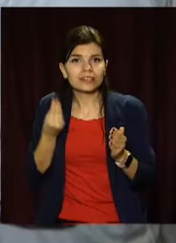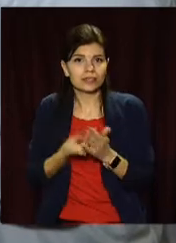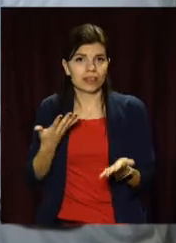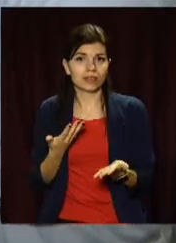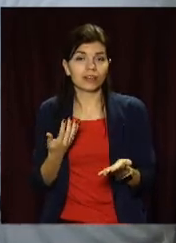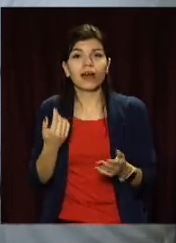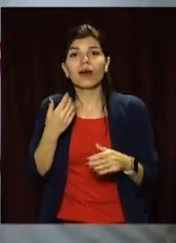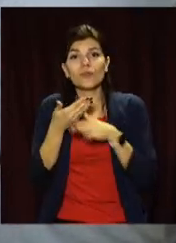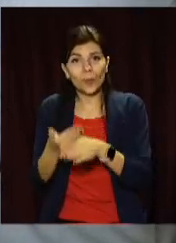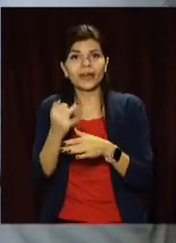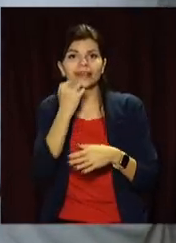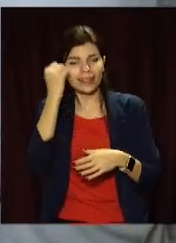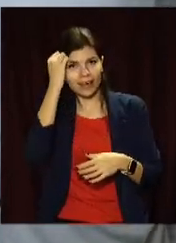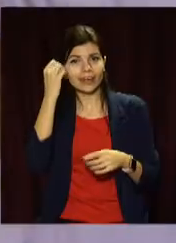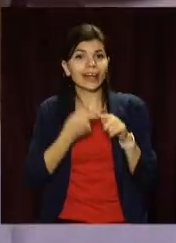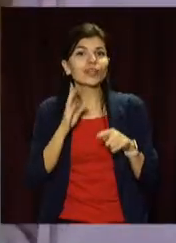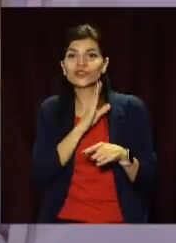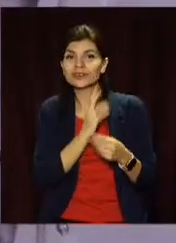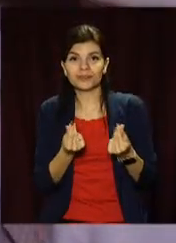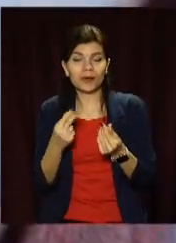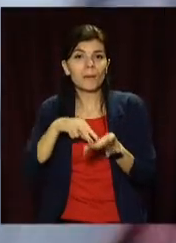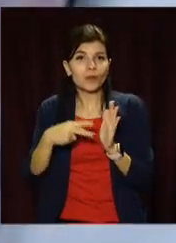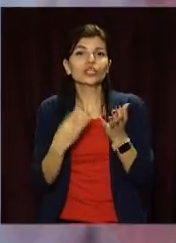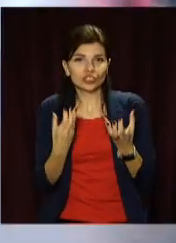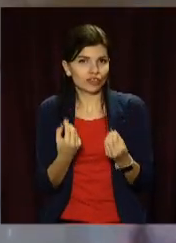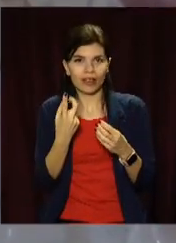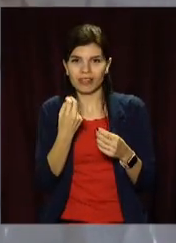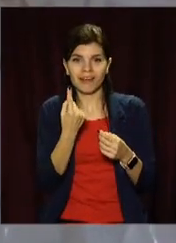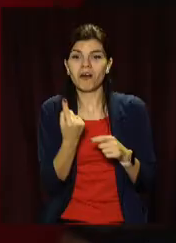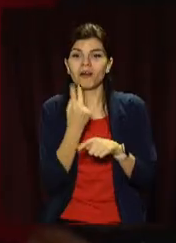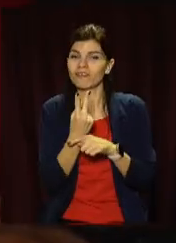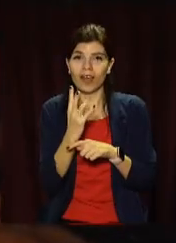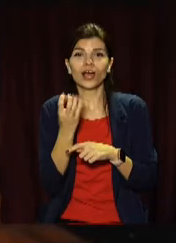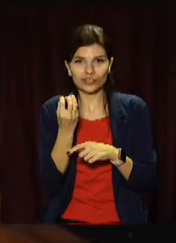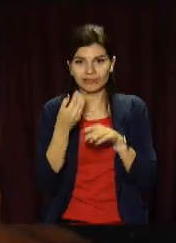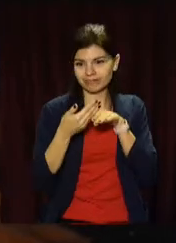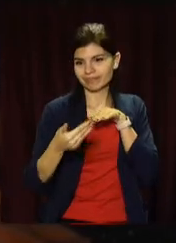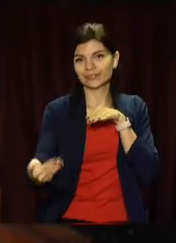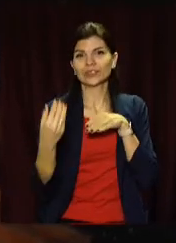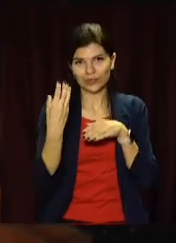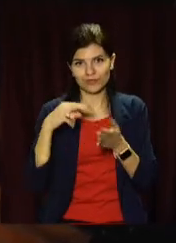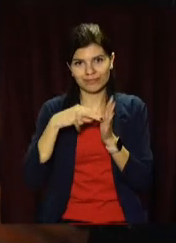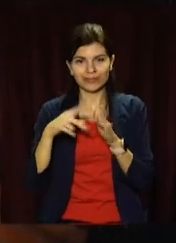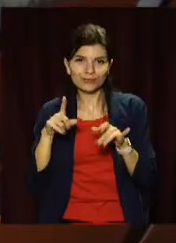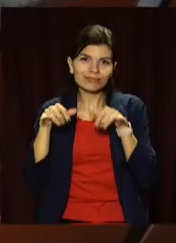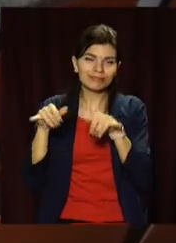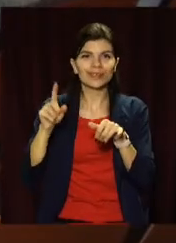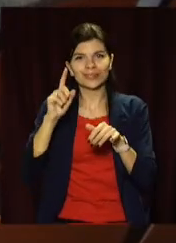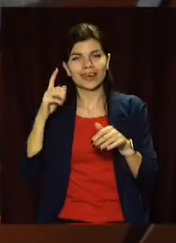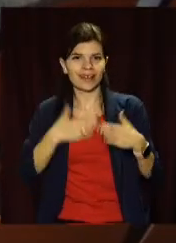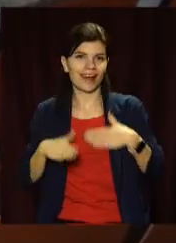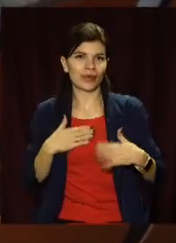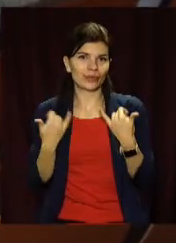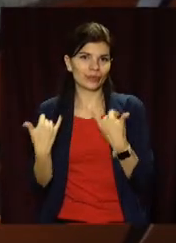Допомагати і дякувати медикам ділові жінки Дніпра планують ще не раз. Тож і нова акція запевняють не за горами. Руслана